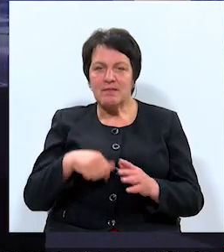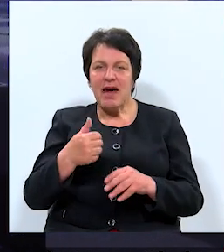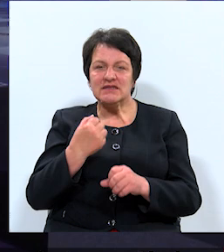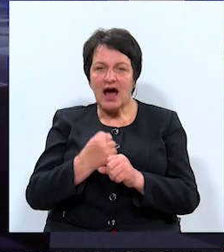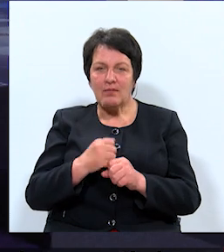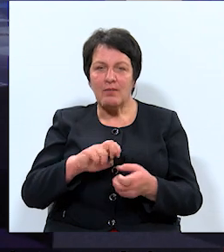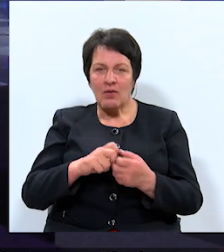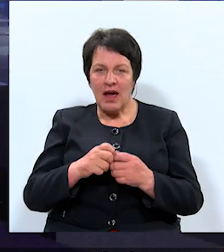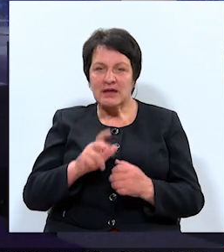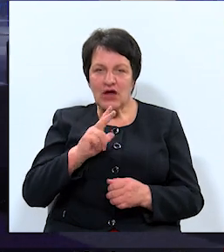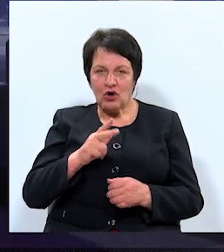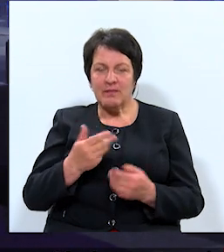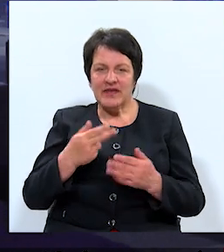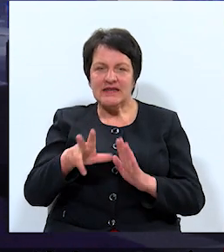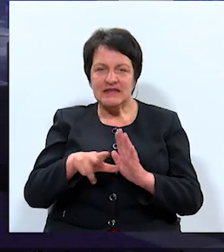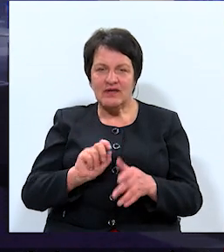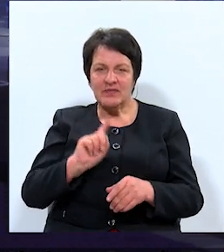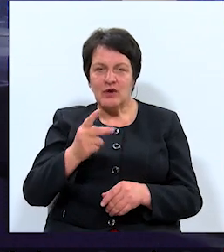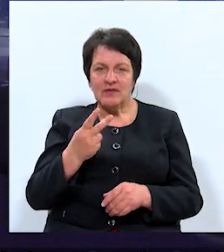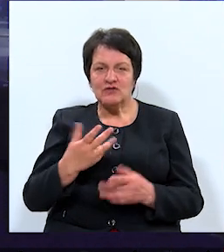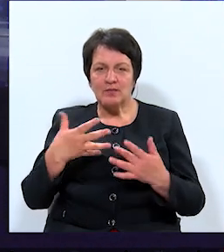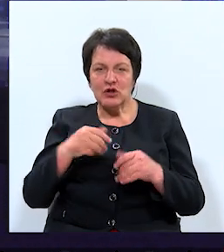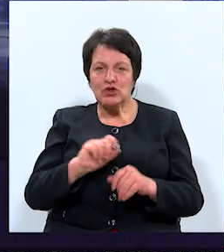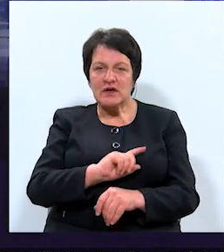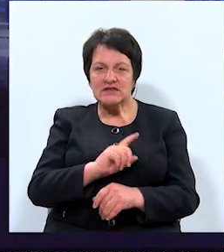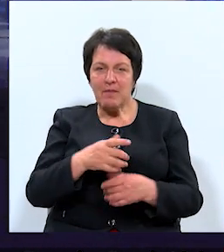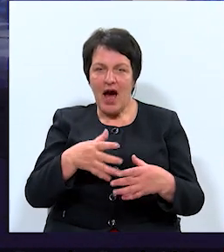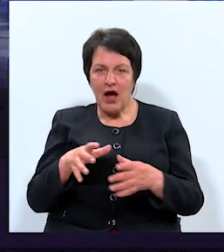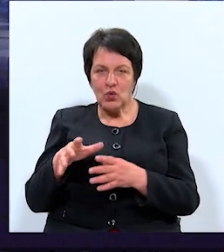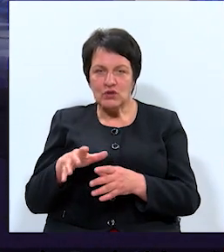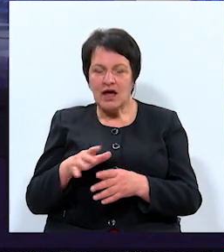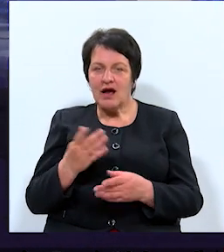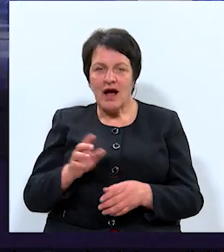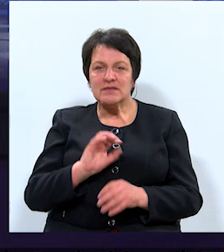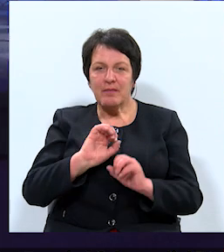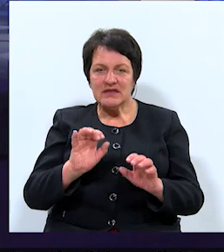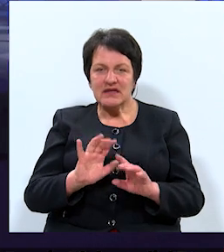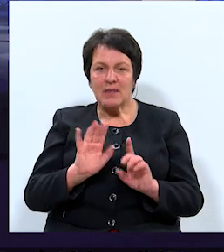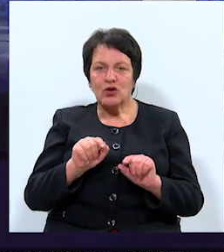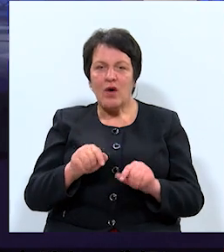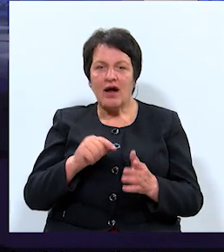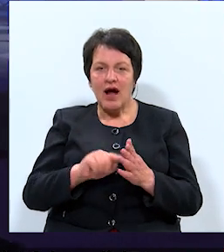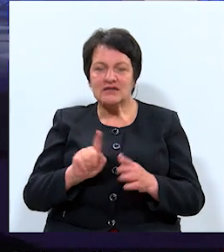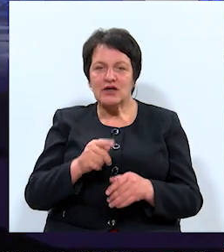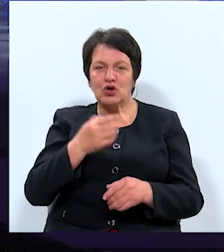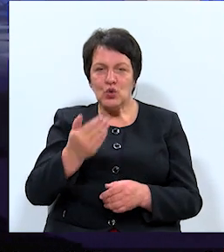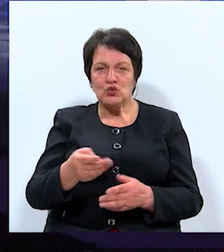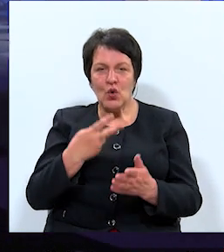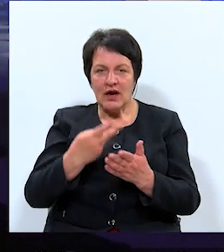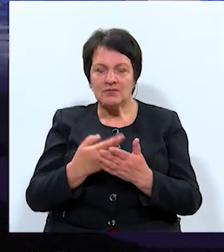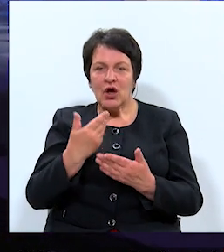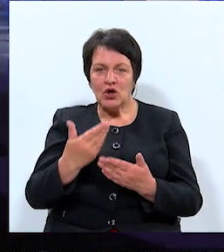Daugavpilī? Tagad izlozēsim nākamos divus politiskos spēkus, kur izstāstīs par to, kāds tad ir jūsu redzējums, kādi ir jūsu